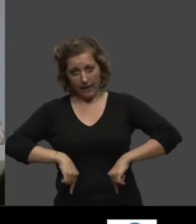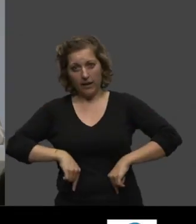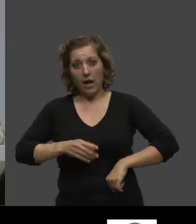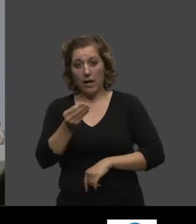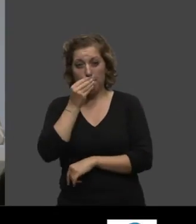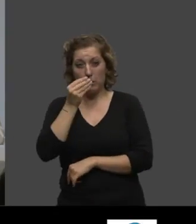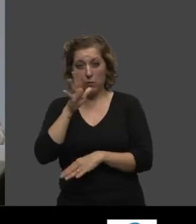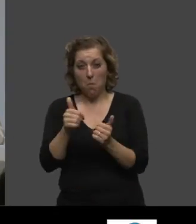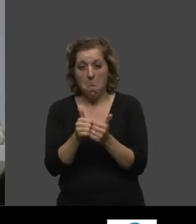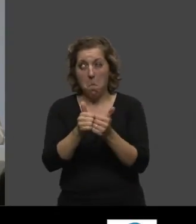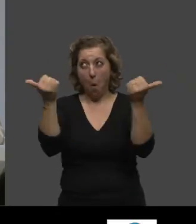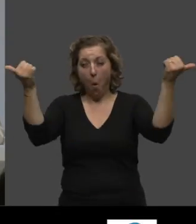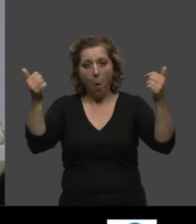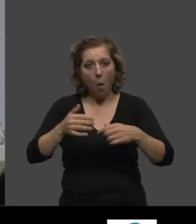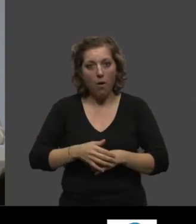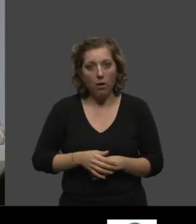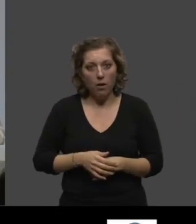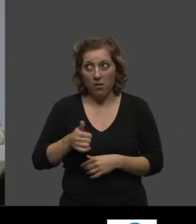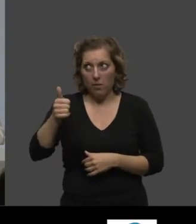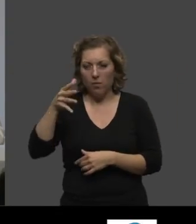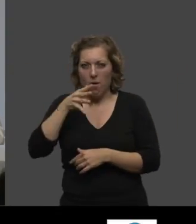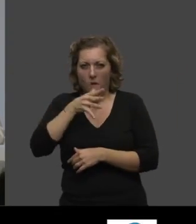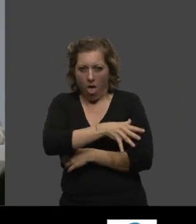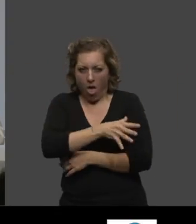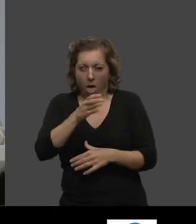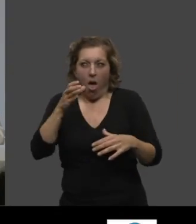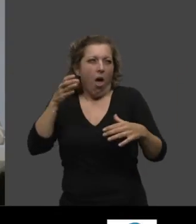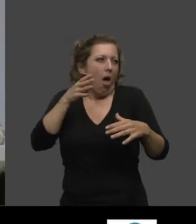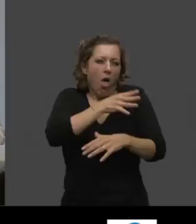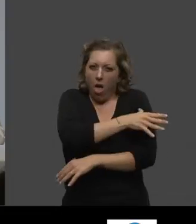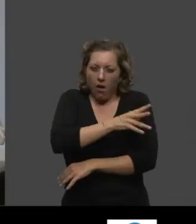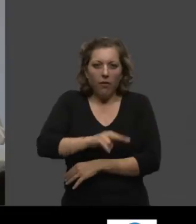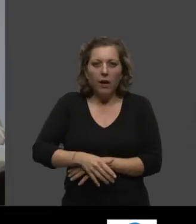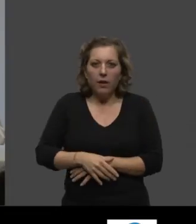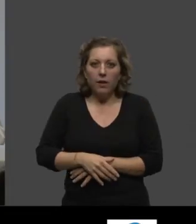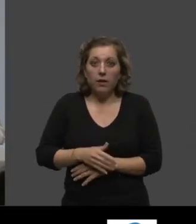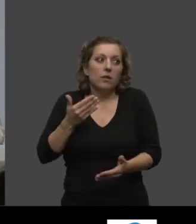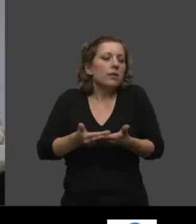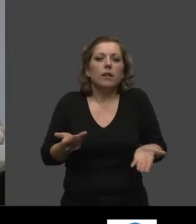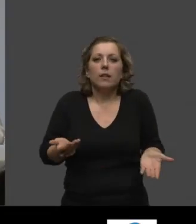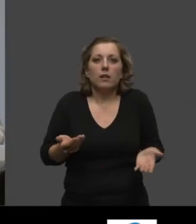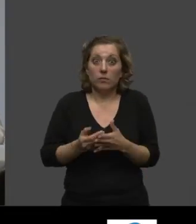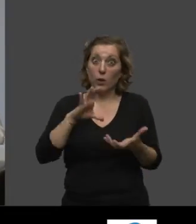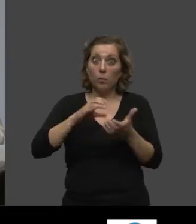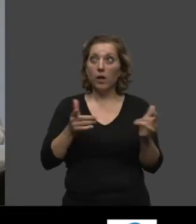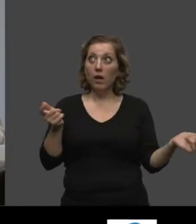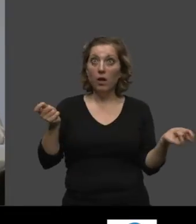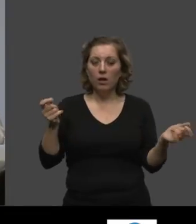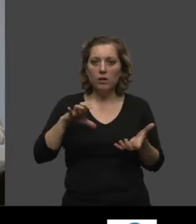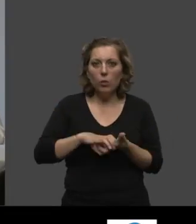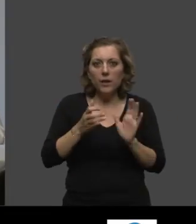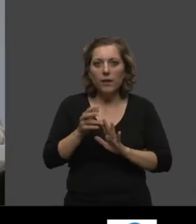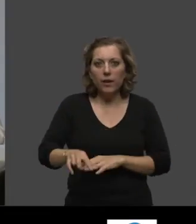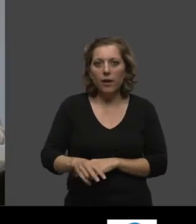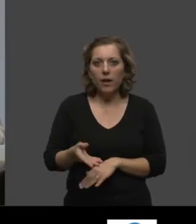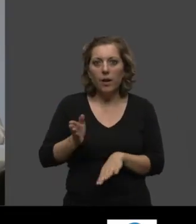l'Alimentation. Il se déteste. Voilà. ça devient difficile. Quand on